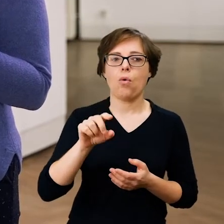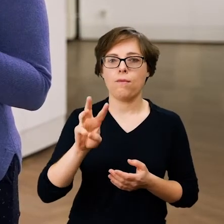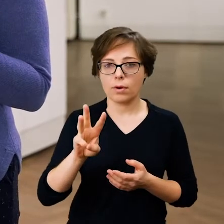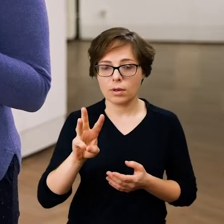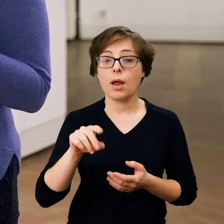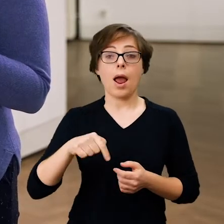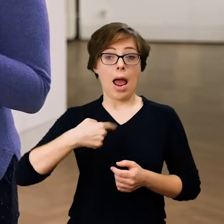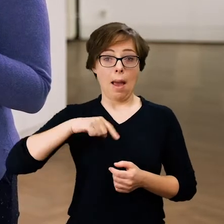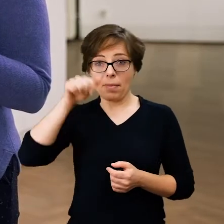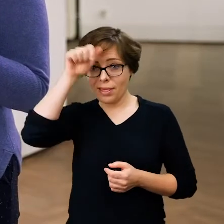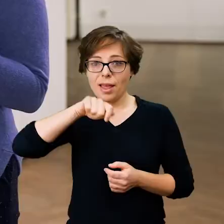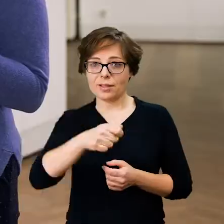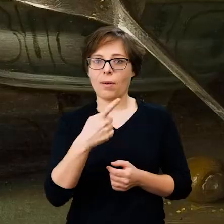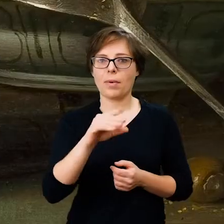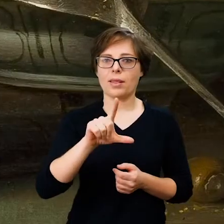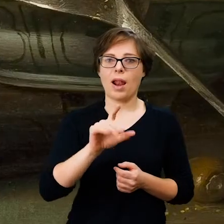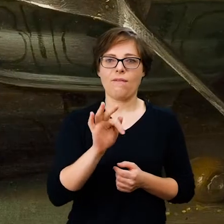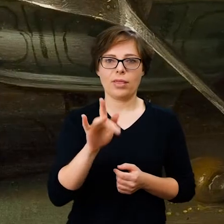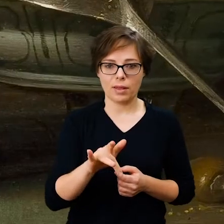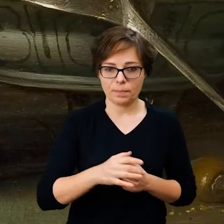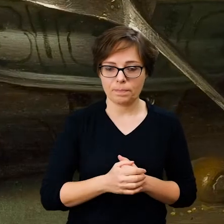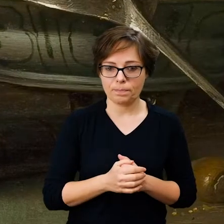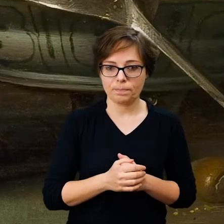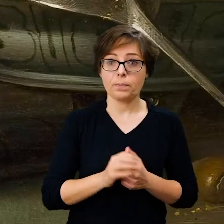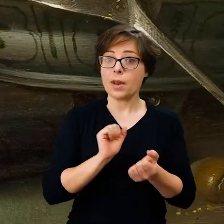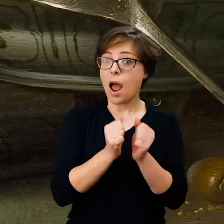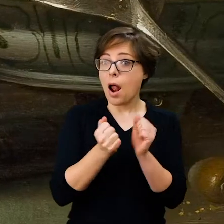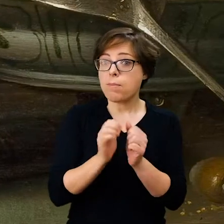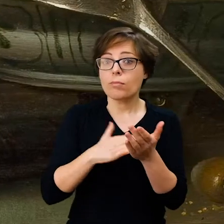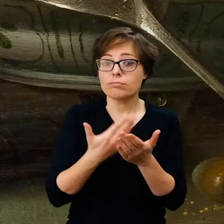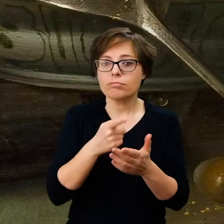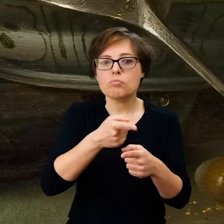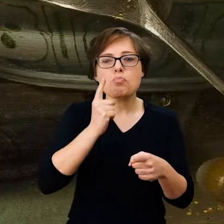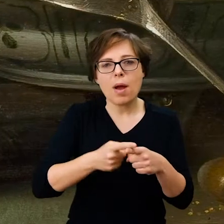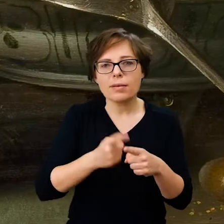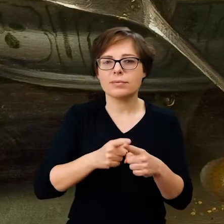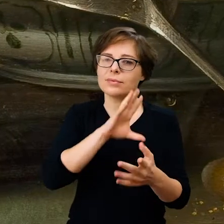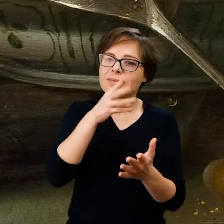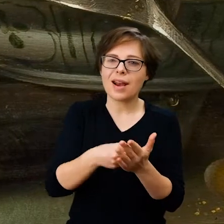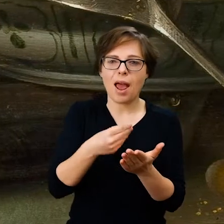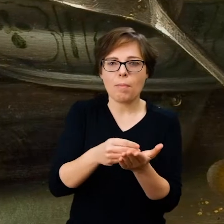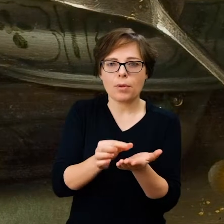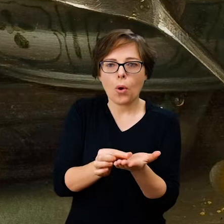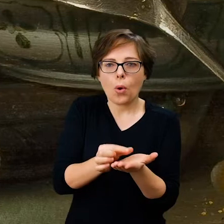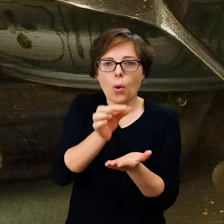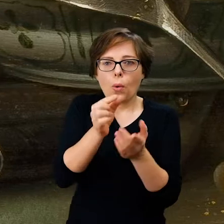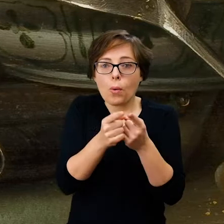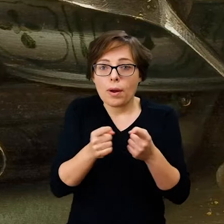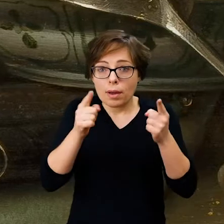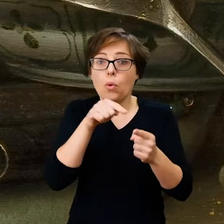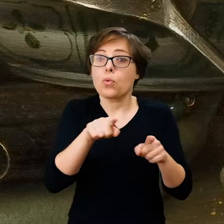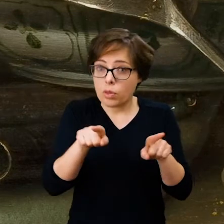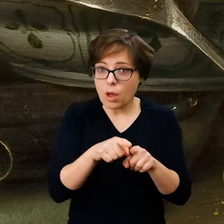ceramikę Delftami. Czy tak jak tutaj ten metalowy, srebrny kielich, również